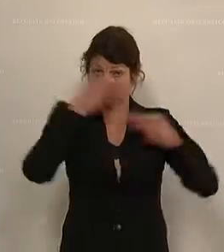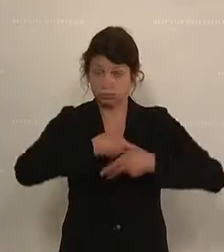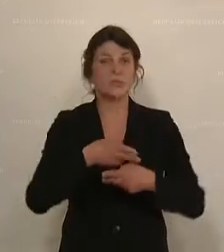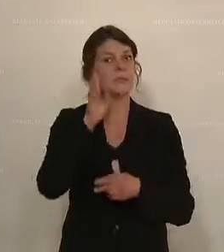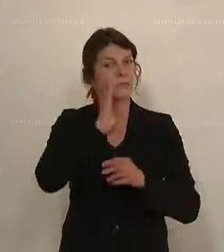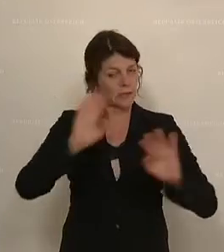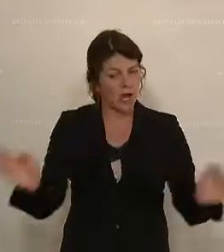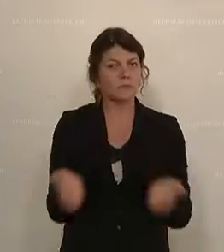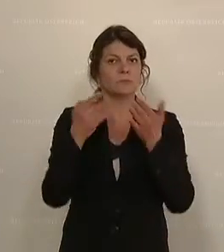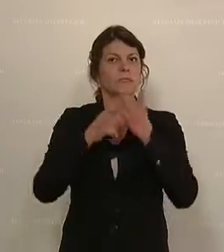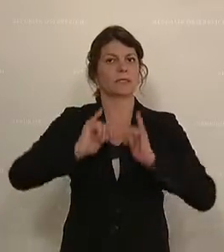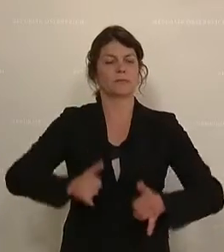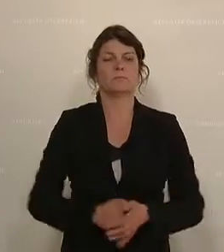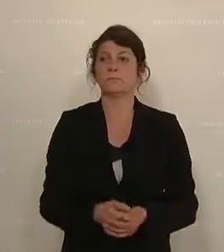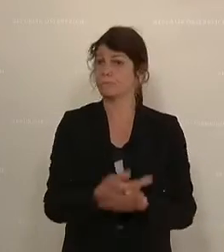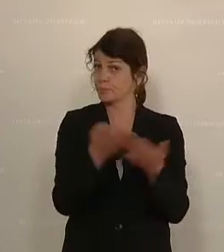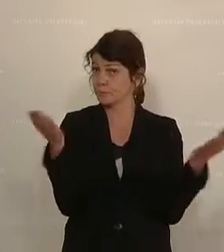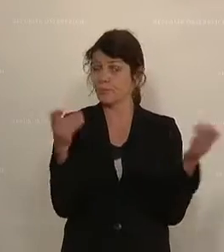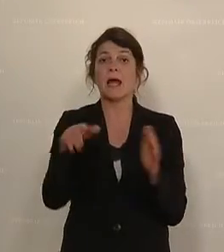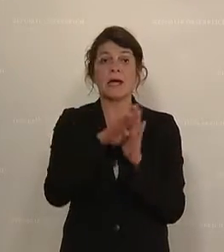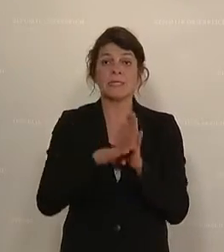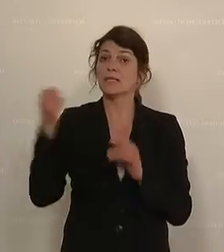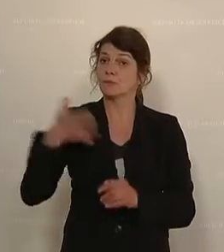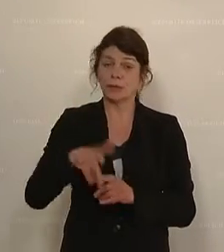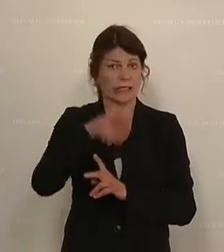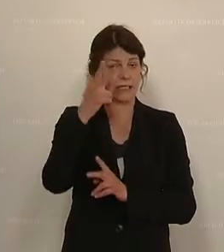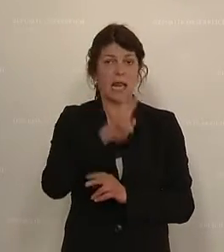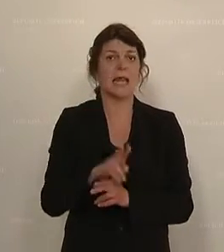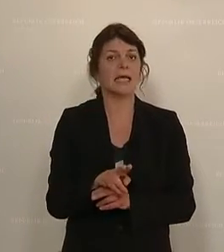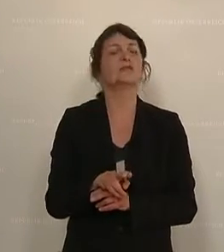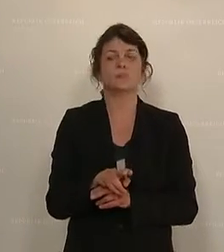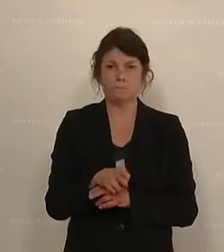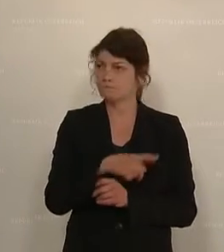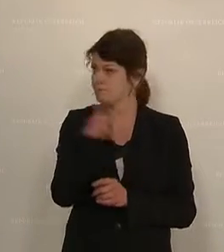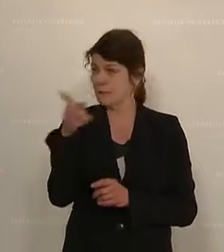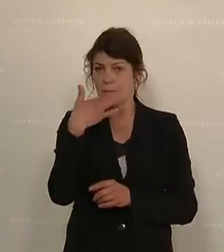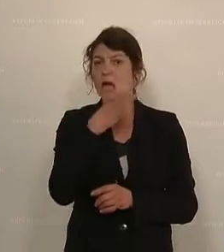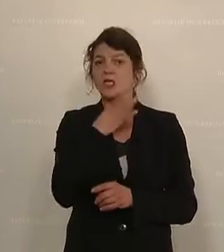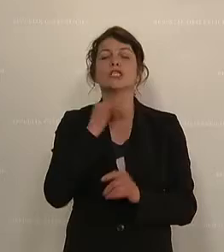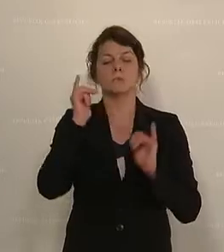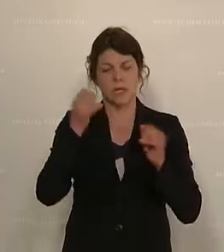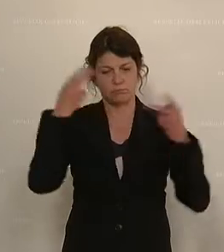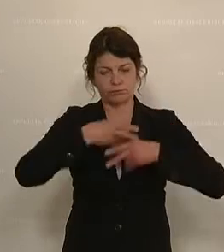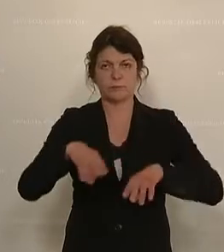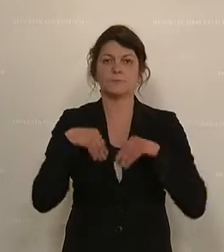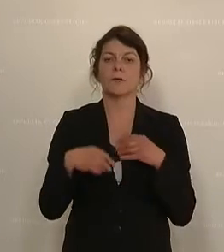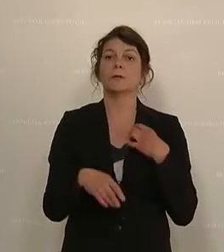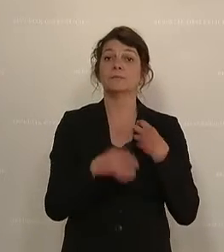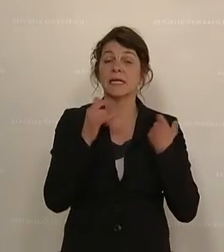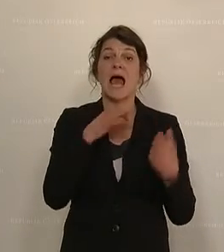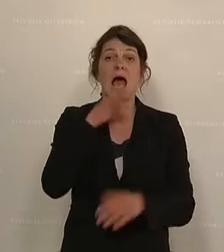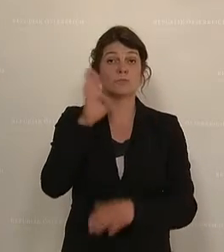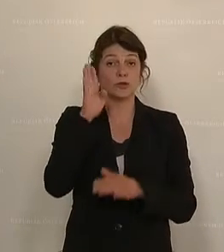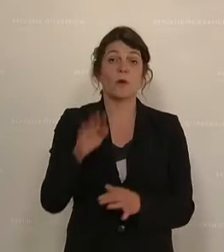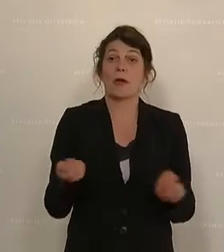gibt, den ersuche ich um ein Zeichen. Der Gesetzentwurf ist in dritter Lesung mit Mehrheit angenommen. Wir kommen zur Abstimmung